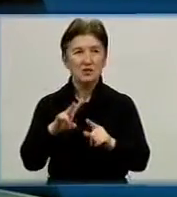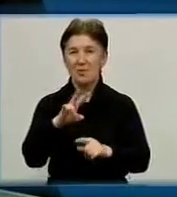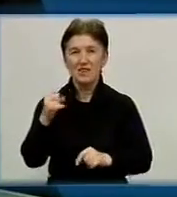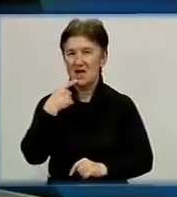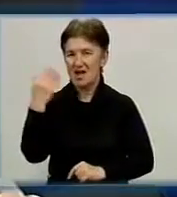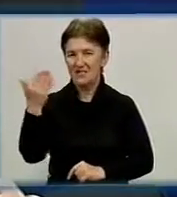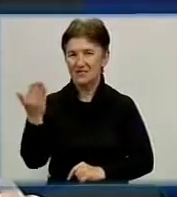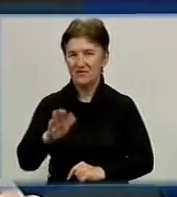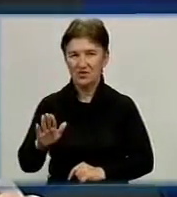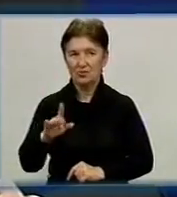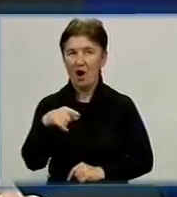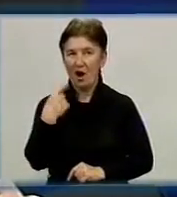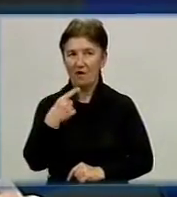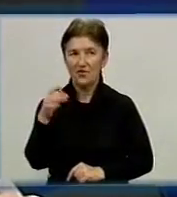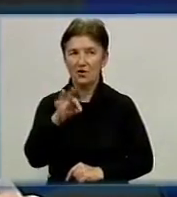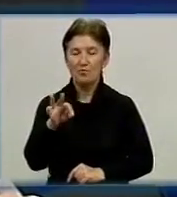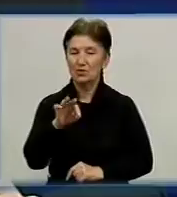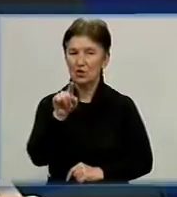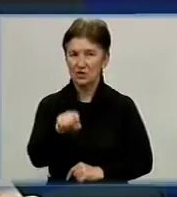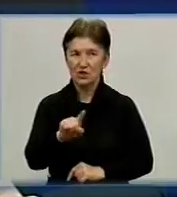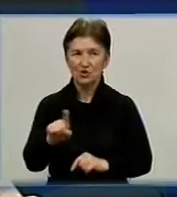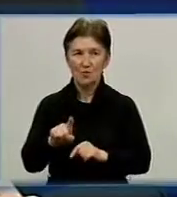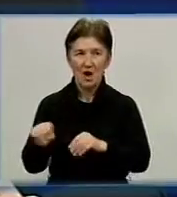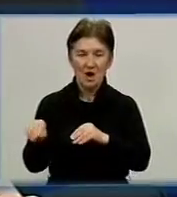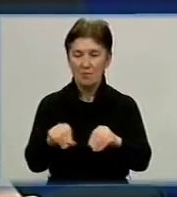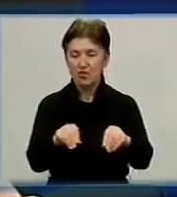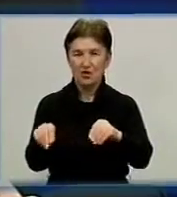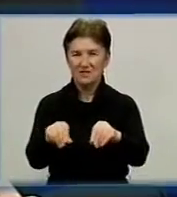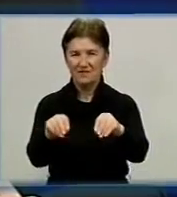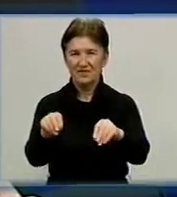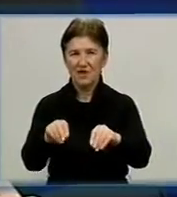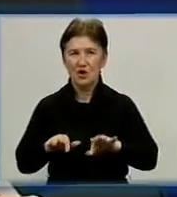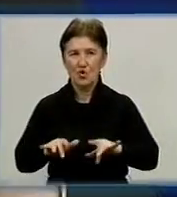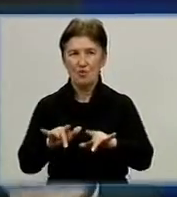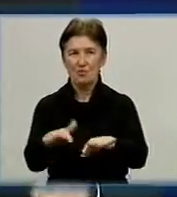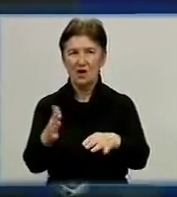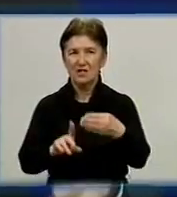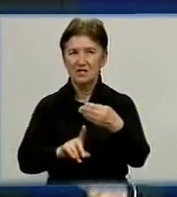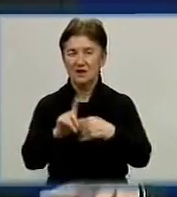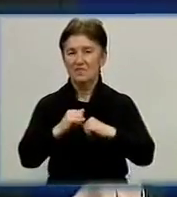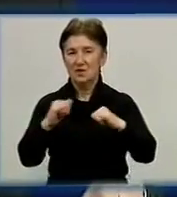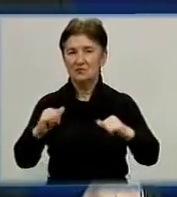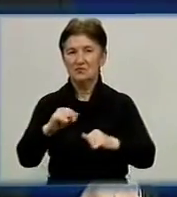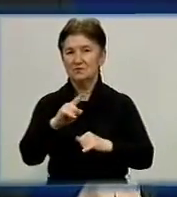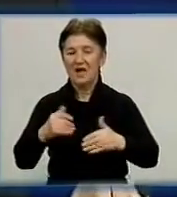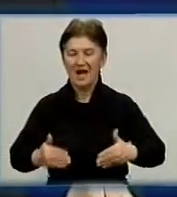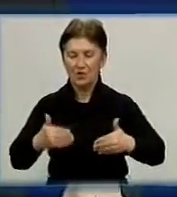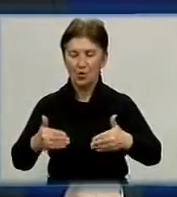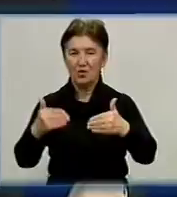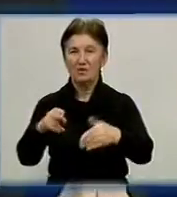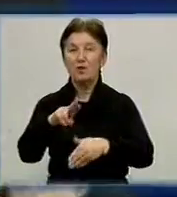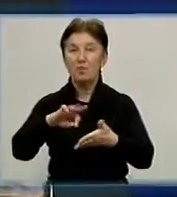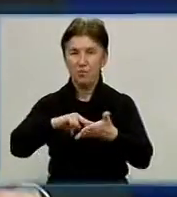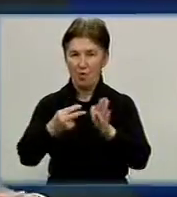але вже говоримо про те, що посівна компанія в самому розпалі. І рухаєтесь згідно плані. А